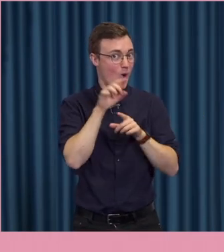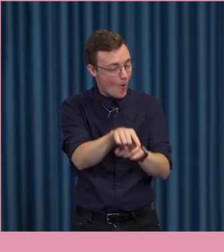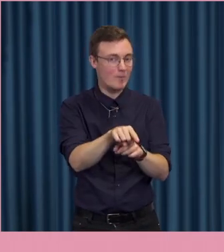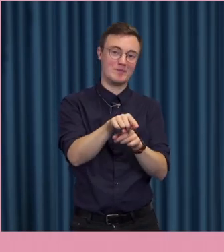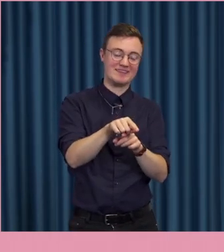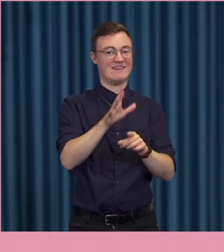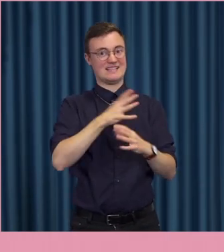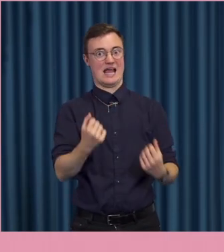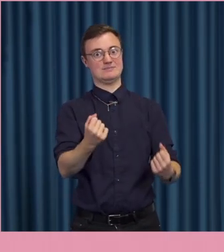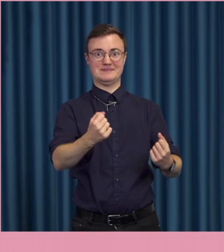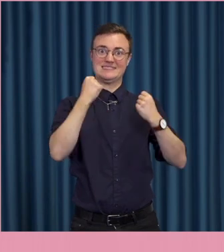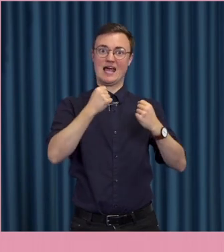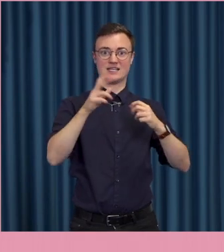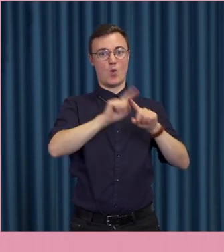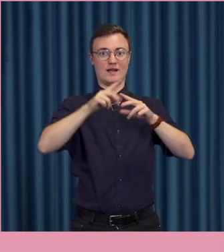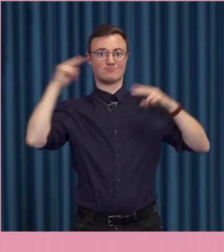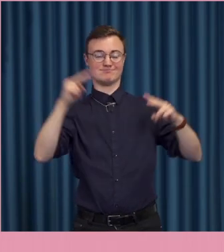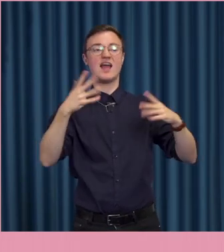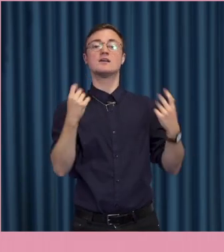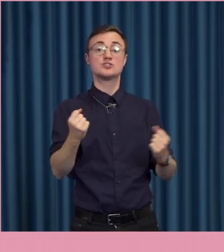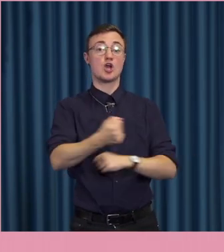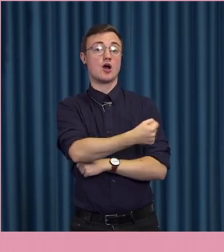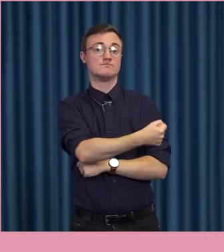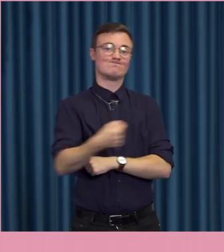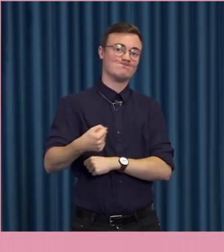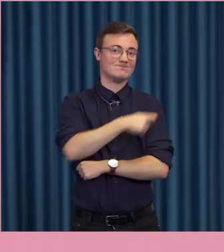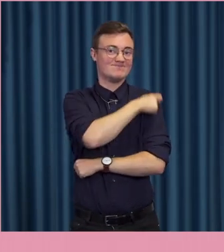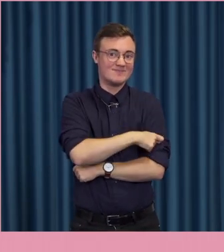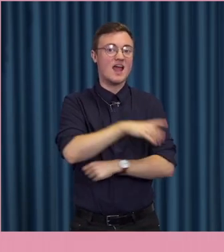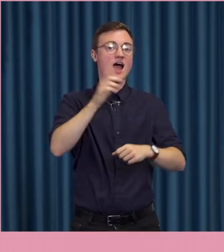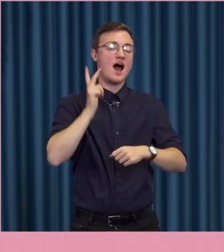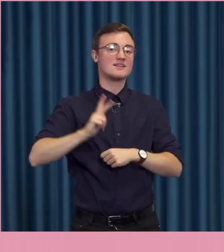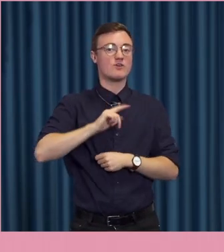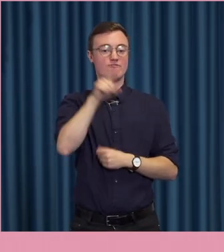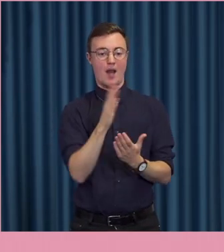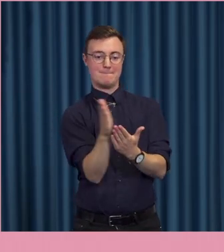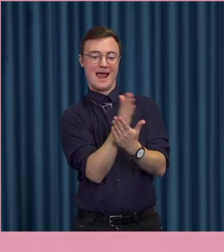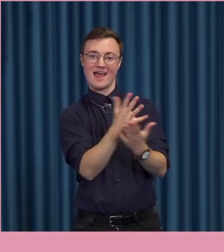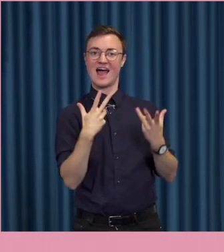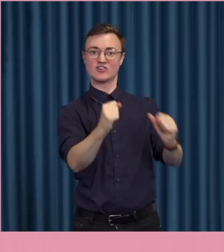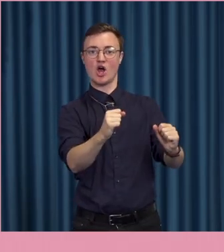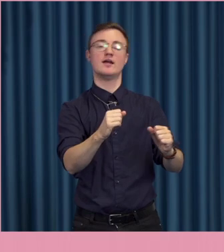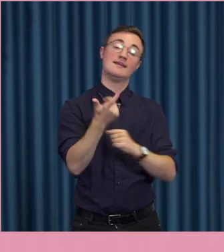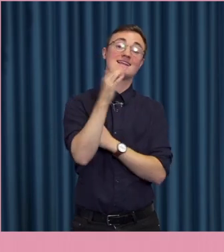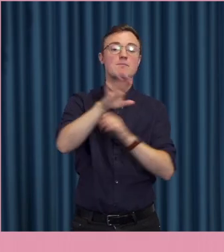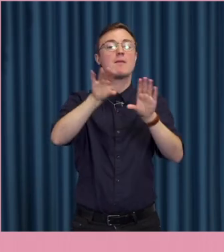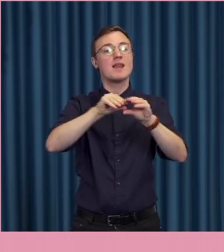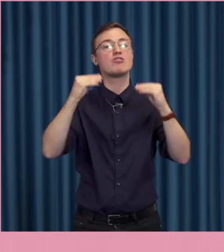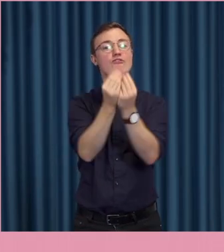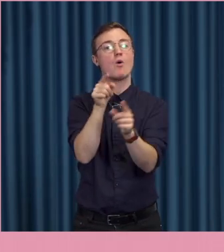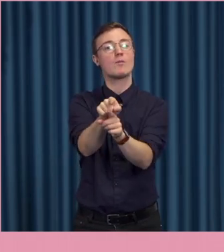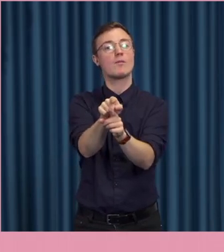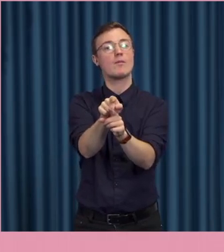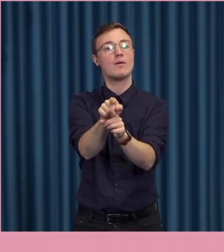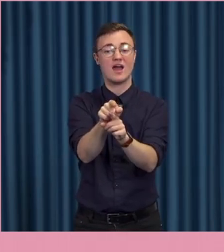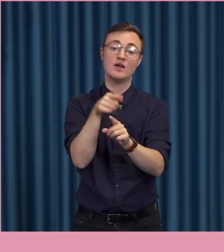starka uppfattningar. Det är om man ska skärpa ansvaret för mellan aktörerna. Alltså till exempel plattformarna. För att